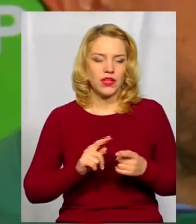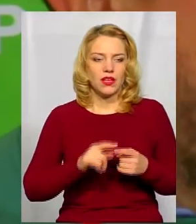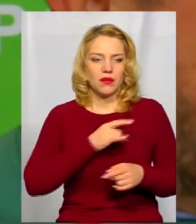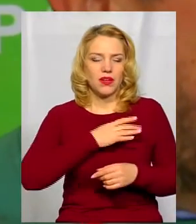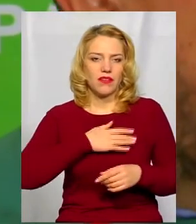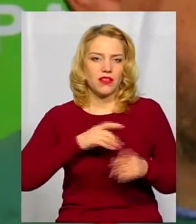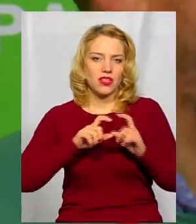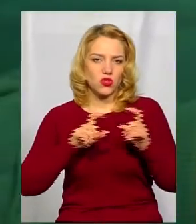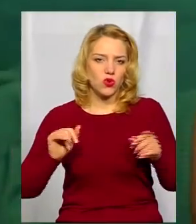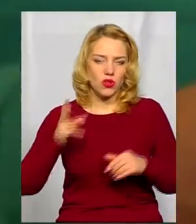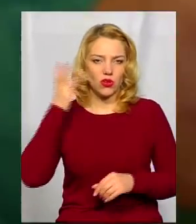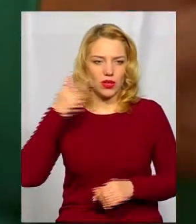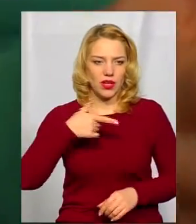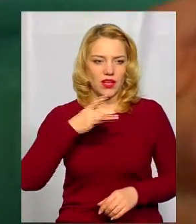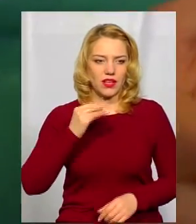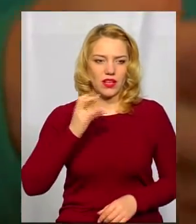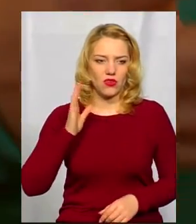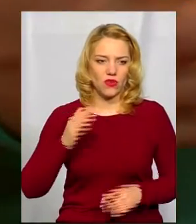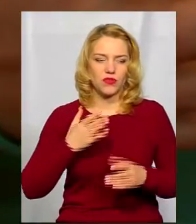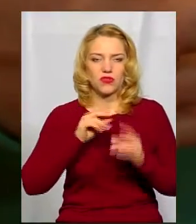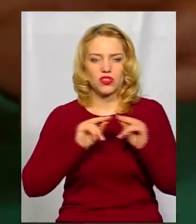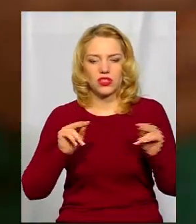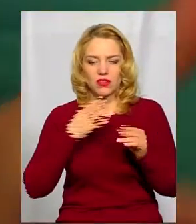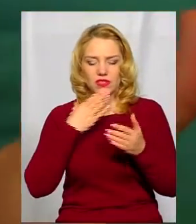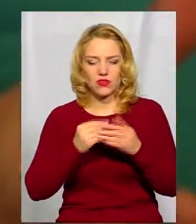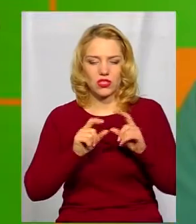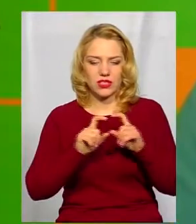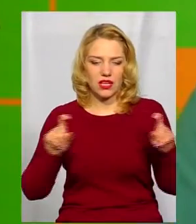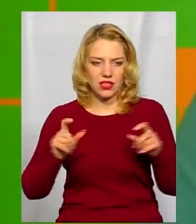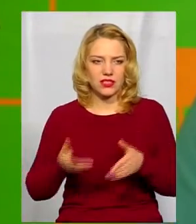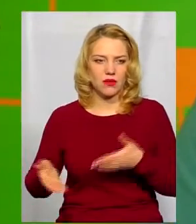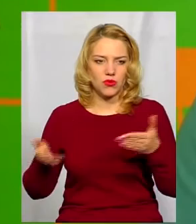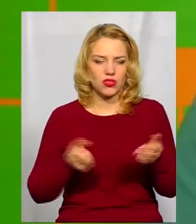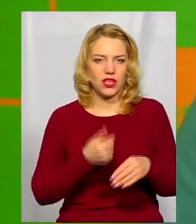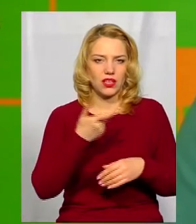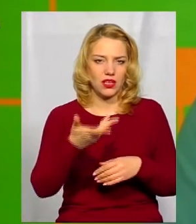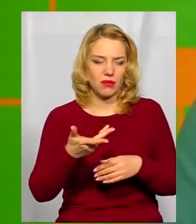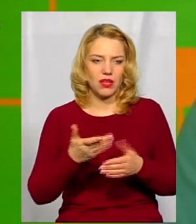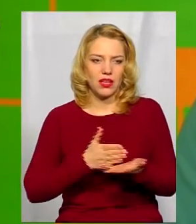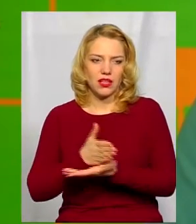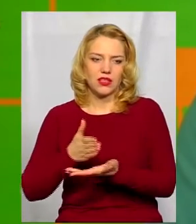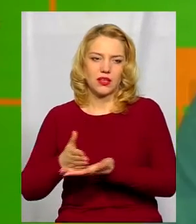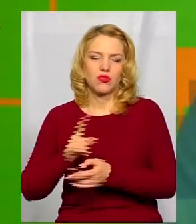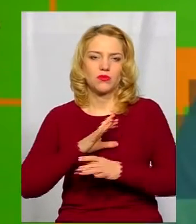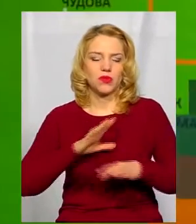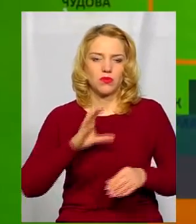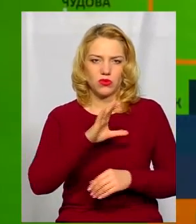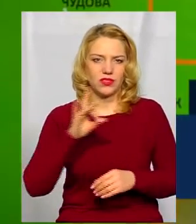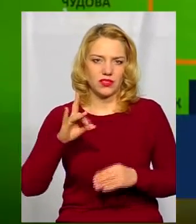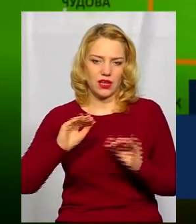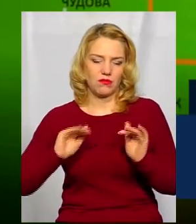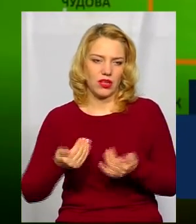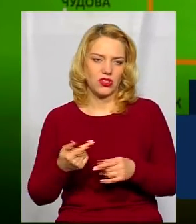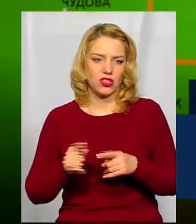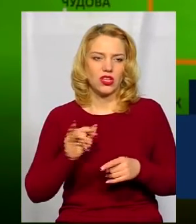Хмельницькому Олег Риньов каже, вчителів у свій заказ запрошує за кількома критеріями. Щоб було цього радянського консерватизму менше. Щоб